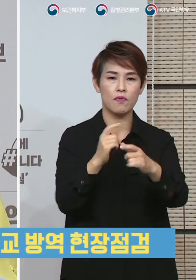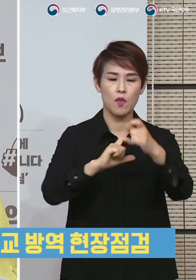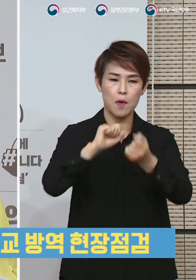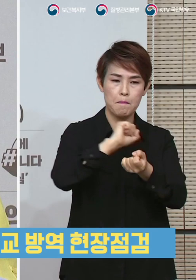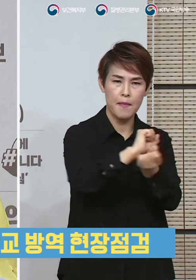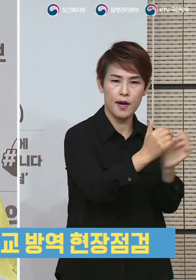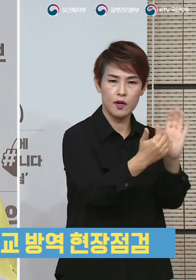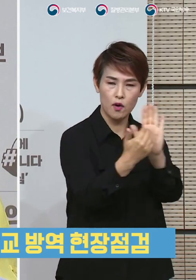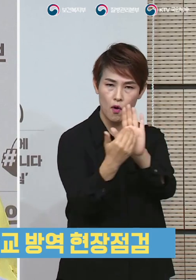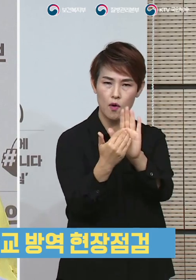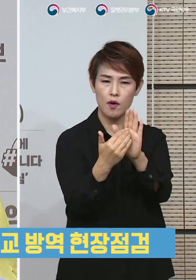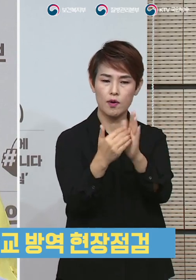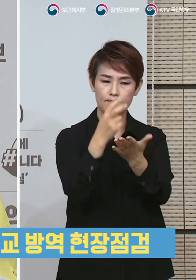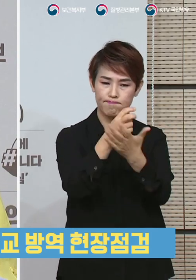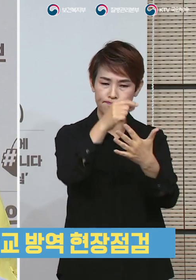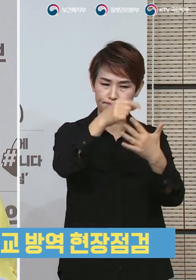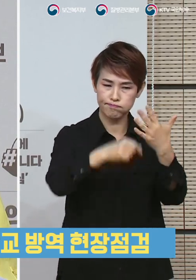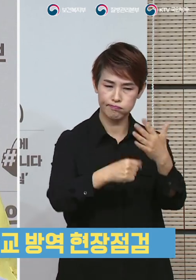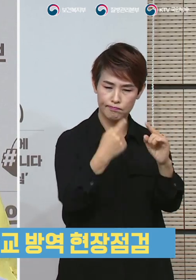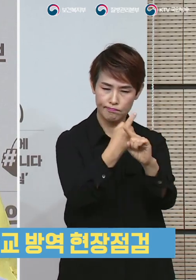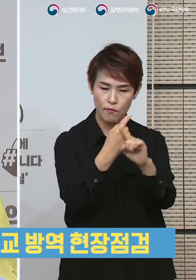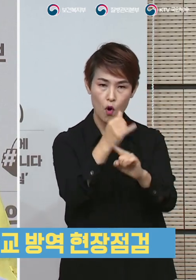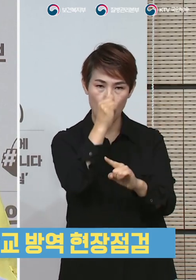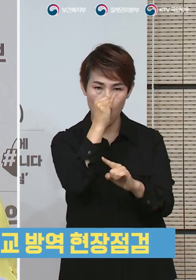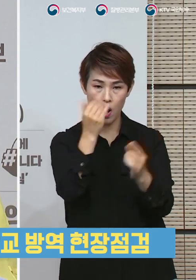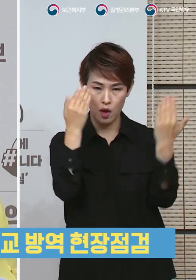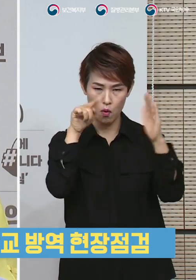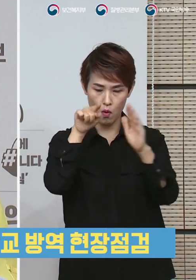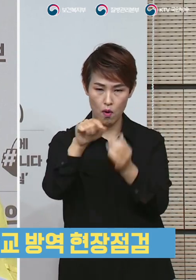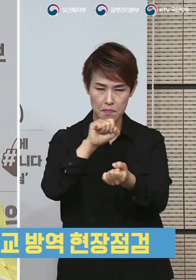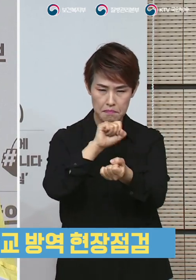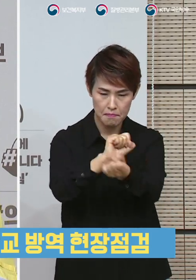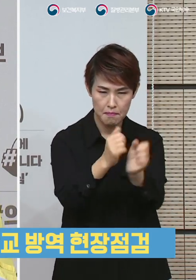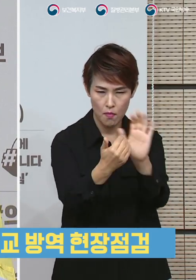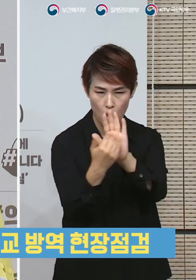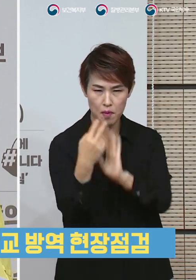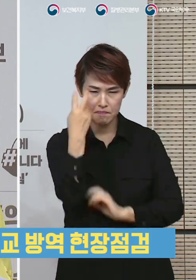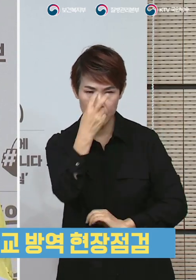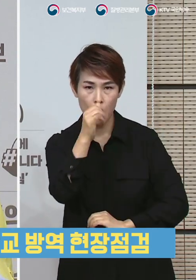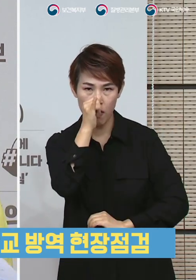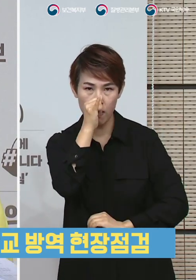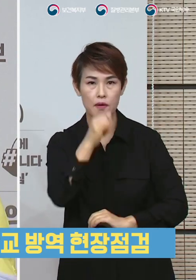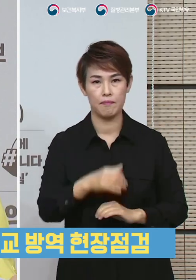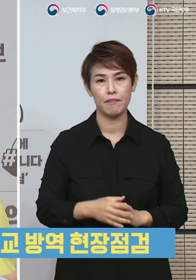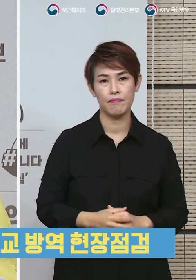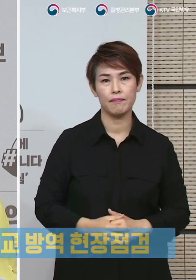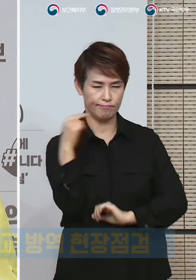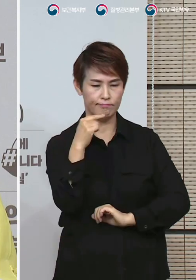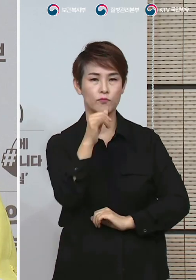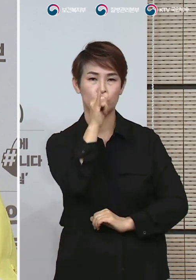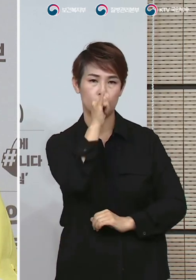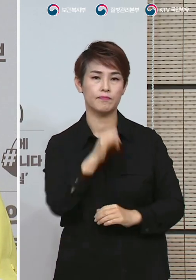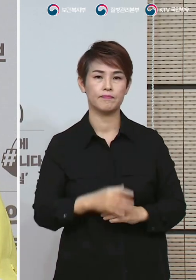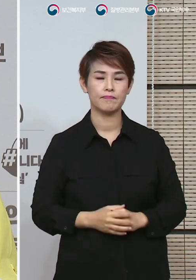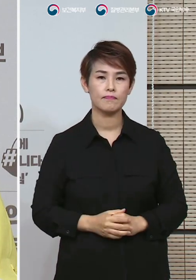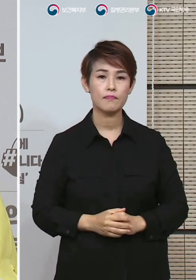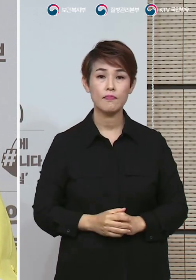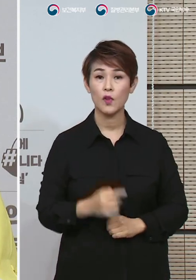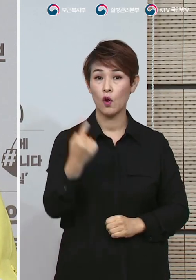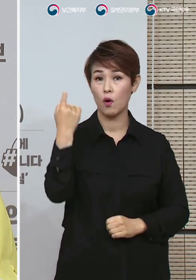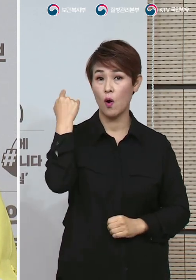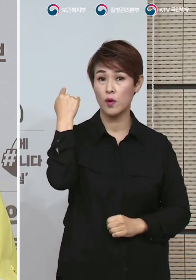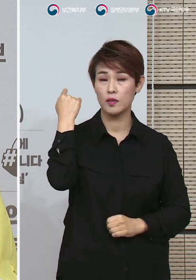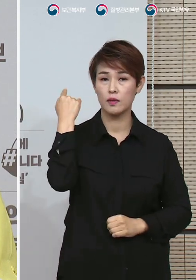지침을 보완하고 학교 방역 현장 점검과 필요한 지원을 지속해 나갈 예정입니다. 어제